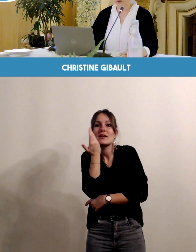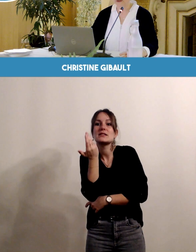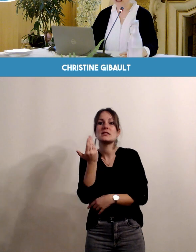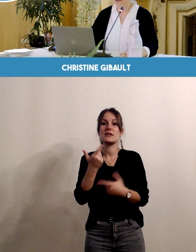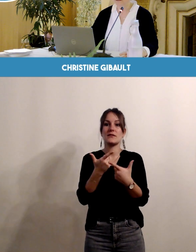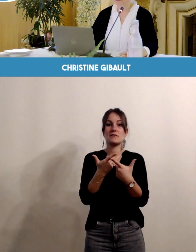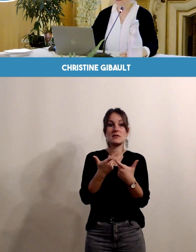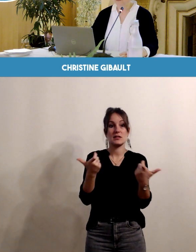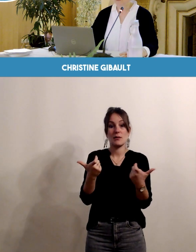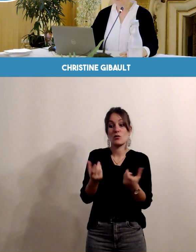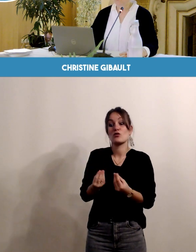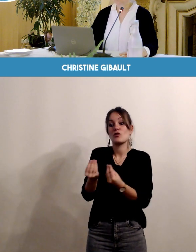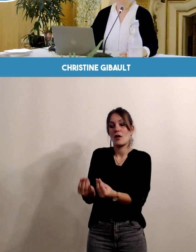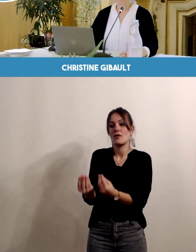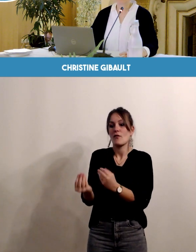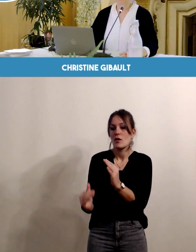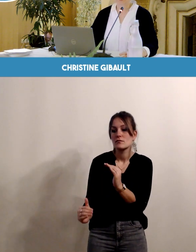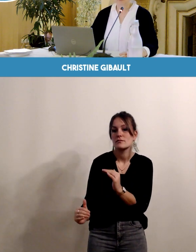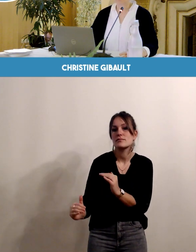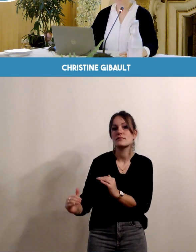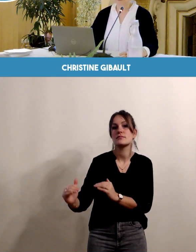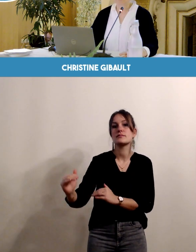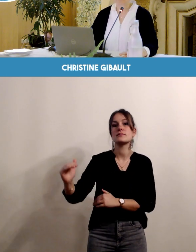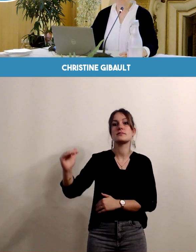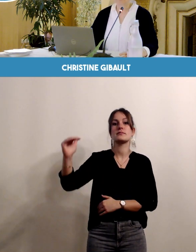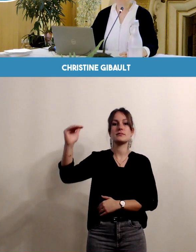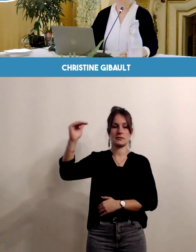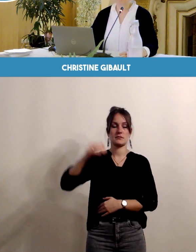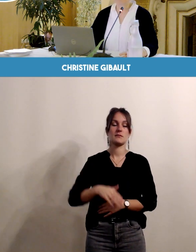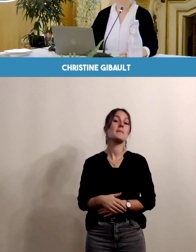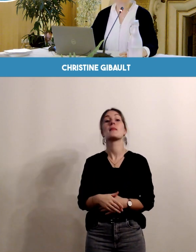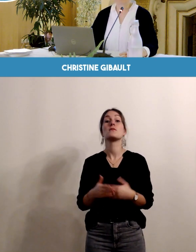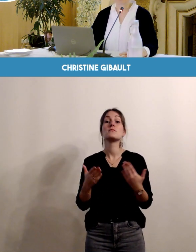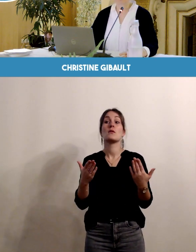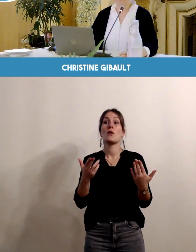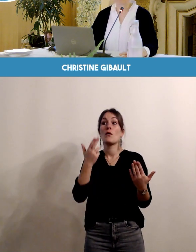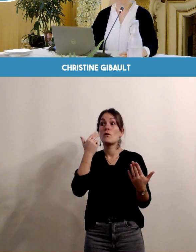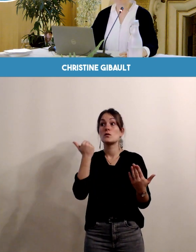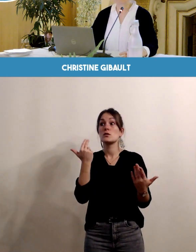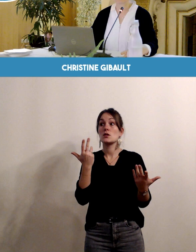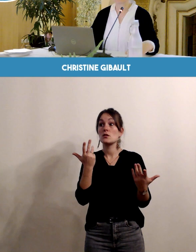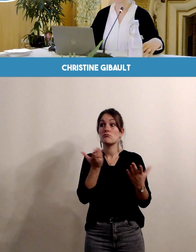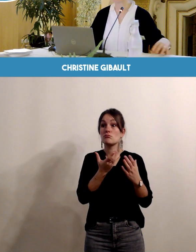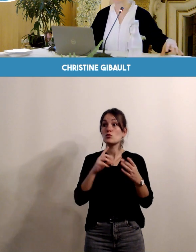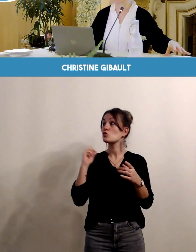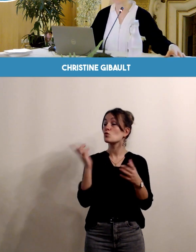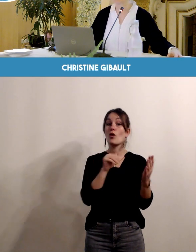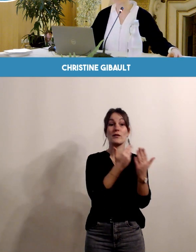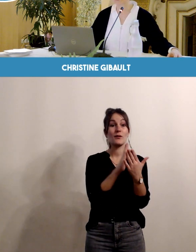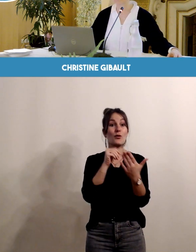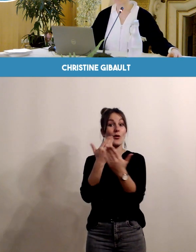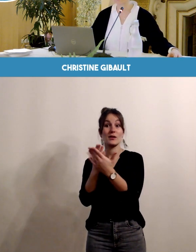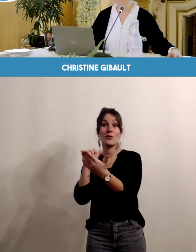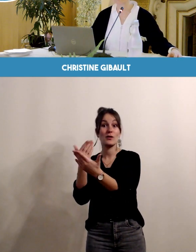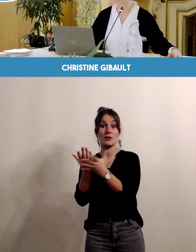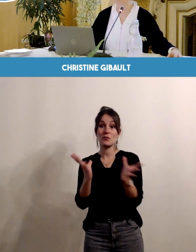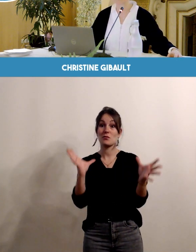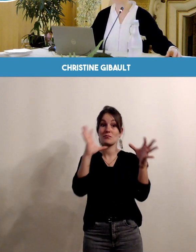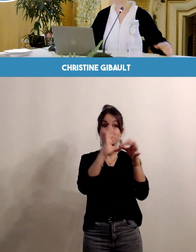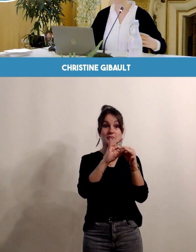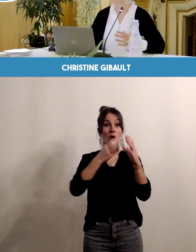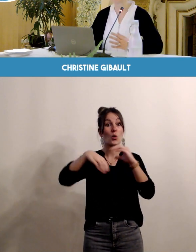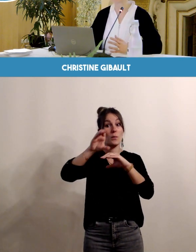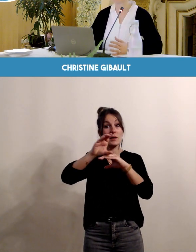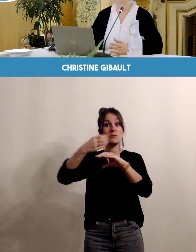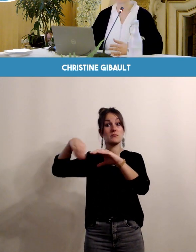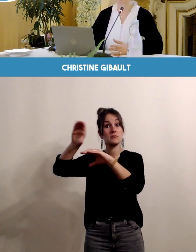à l'enfant de grandir. Donc vous voyez qu'on est vraiment dans des dispositifs extrêmement complémentaires, des dispositifs psychologiques axés sur